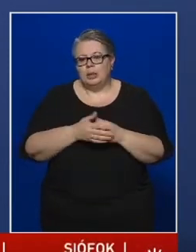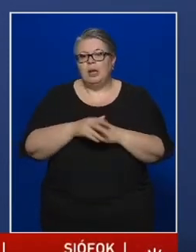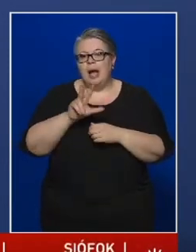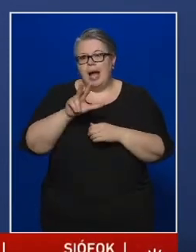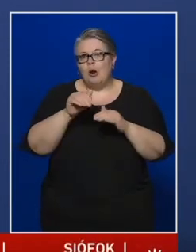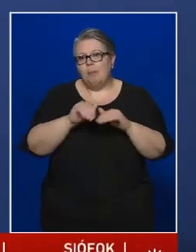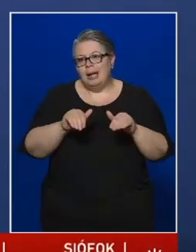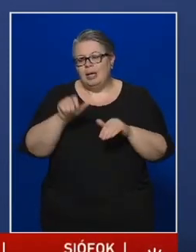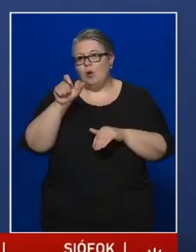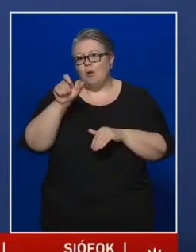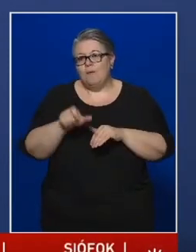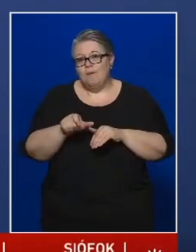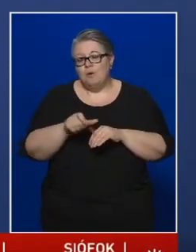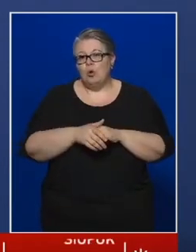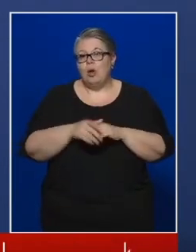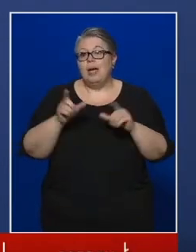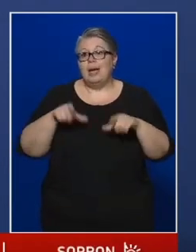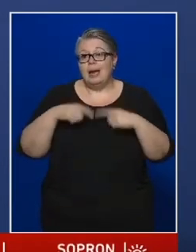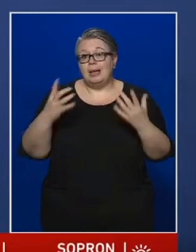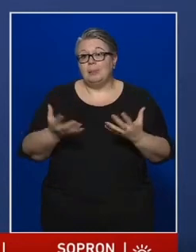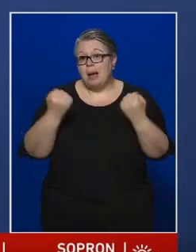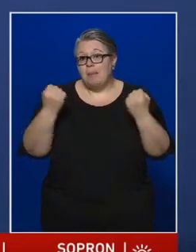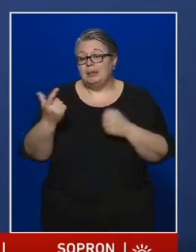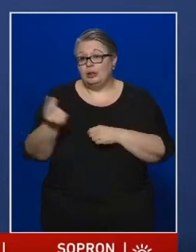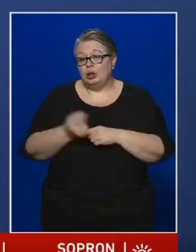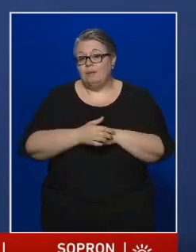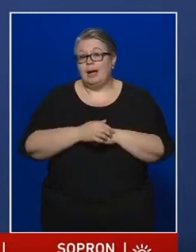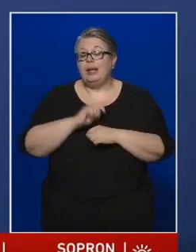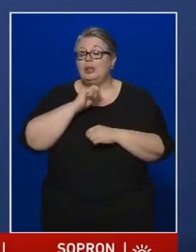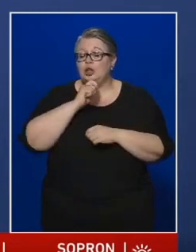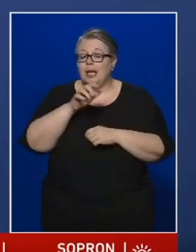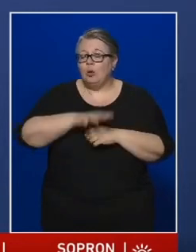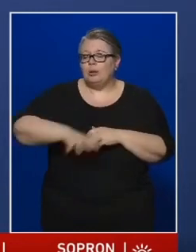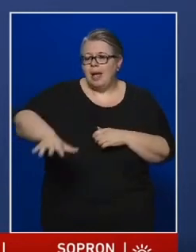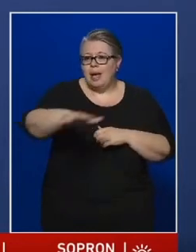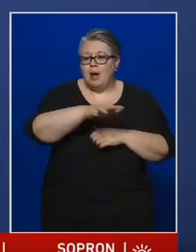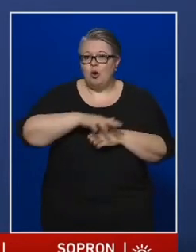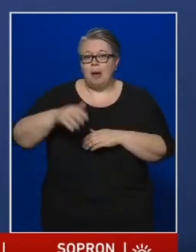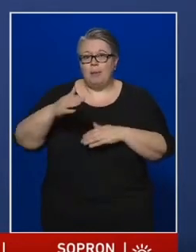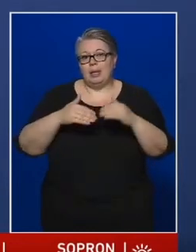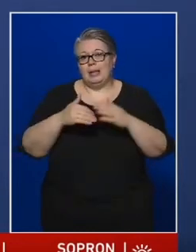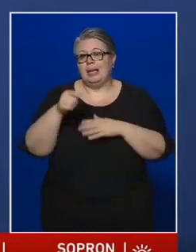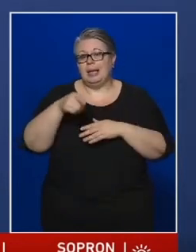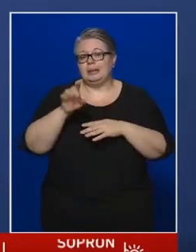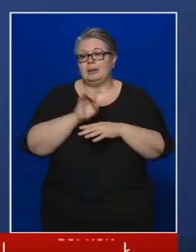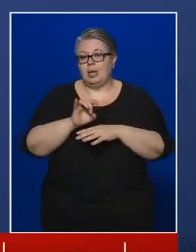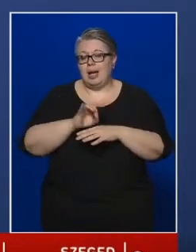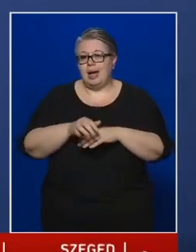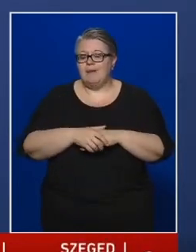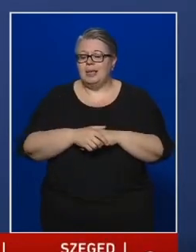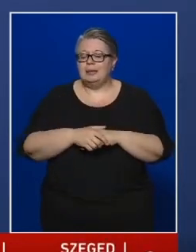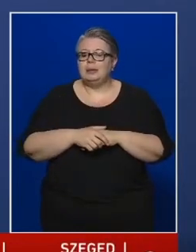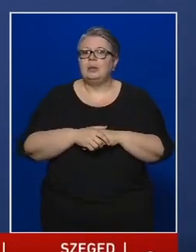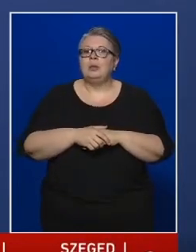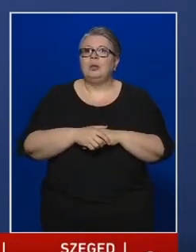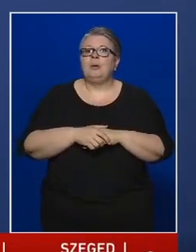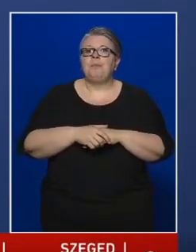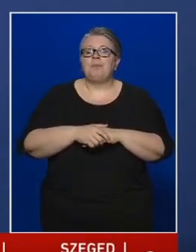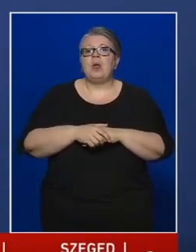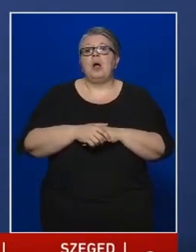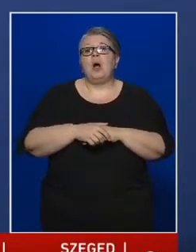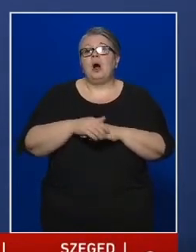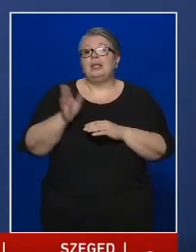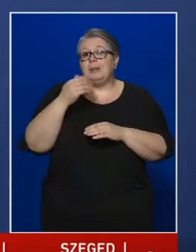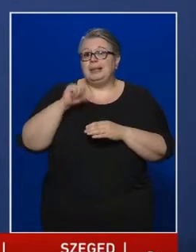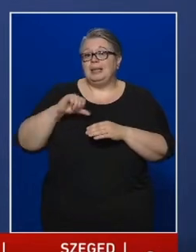három millió élet megmentésével Európa szerte kezelni ezt a járványt. A Nemzeti